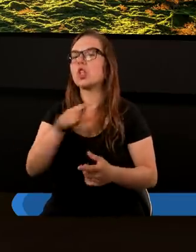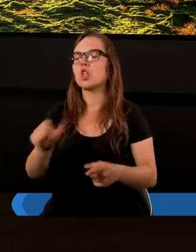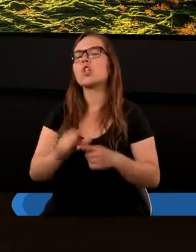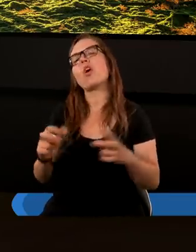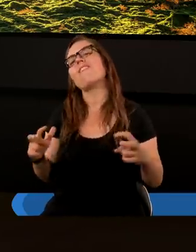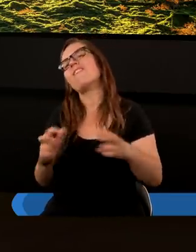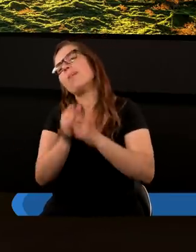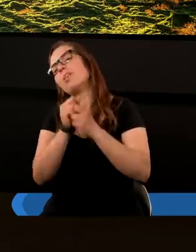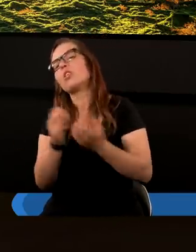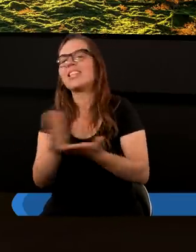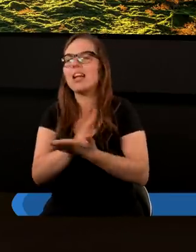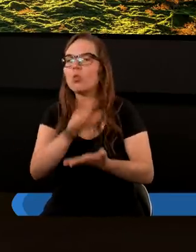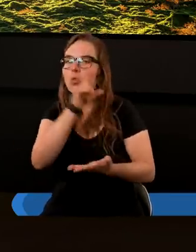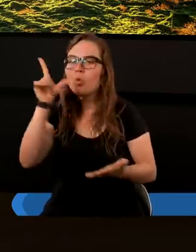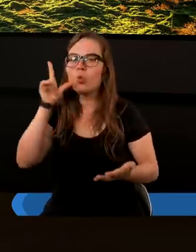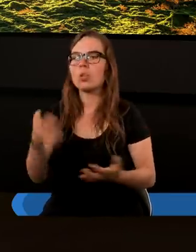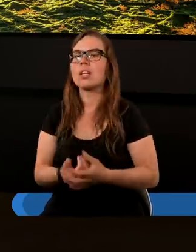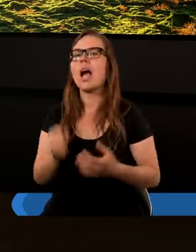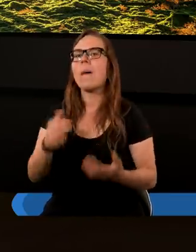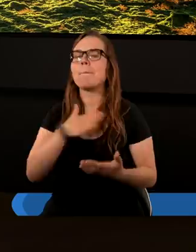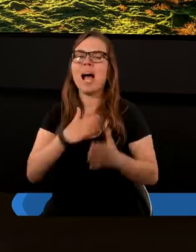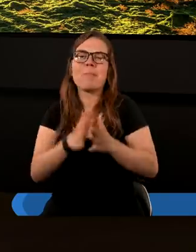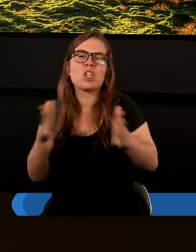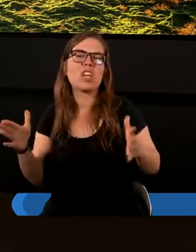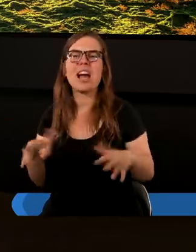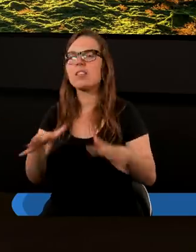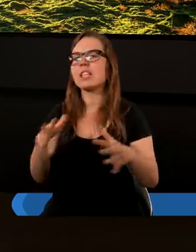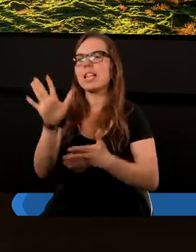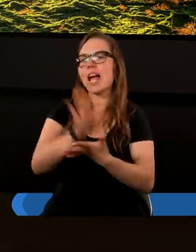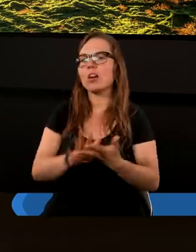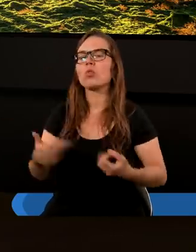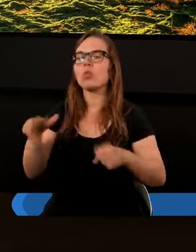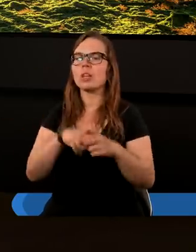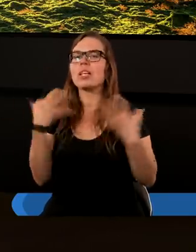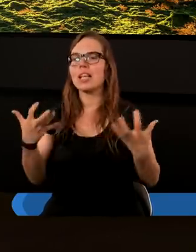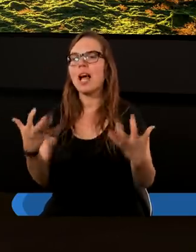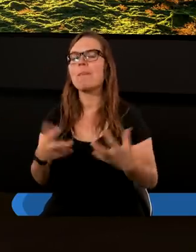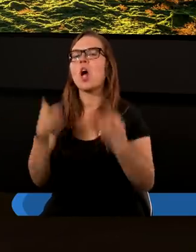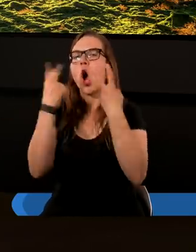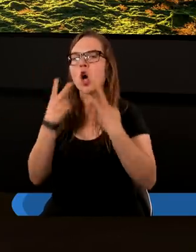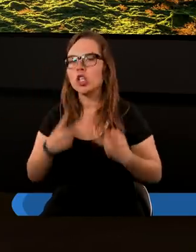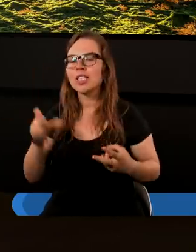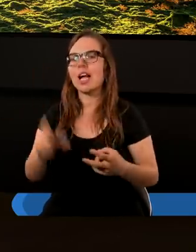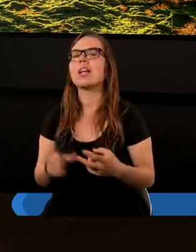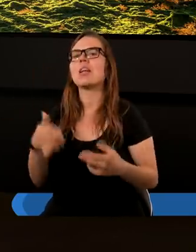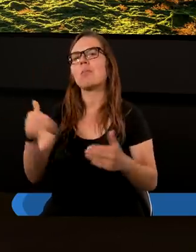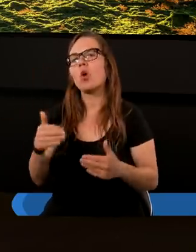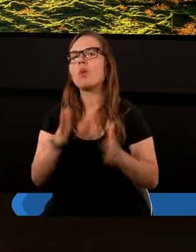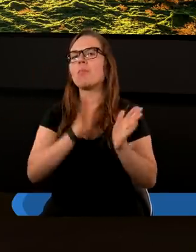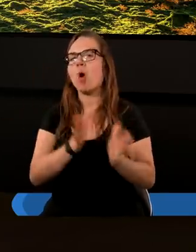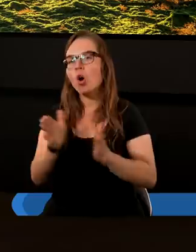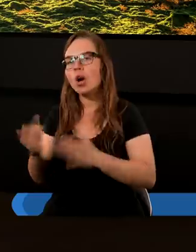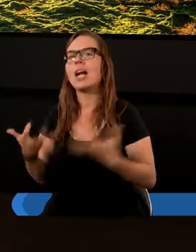to jest wymysł niektórych ludzi? Mamy szereg tekstów, które chcemy odczytać. Tak może po